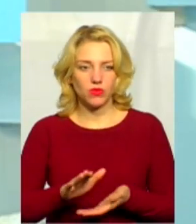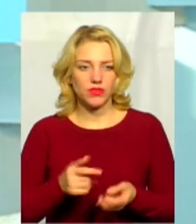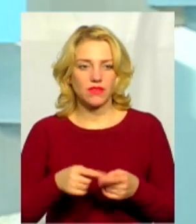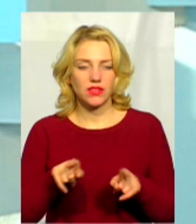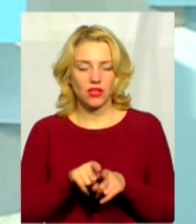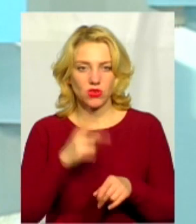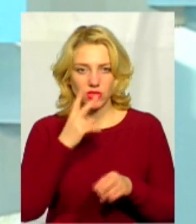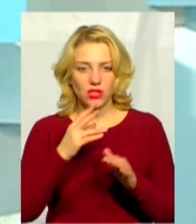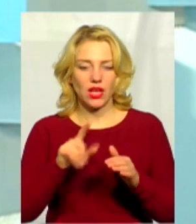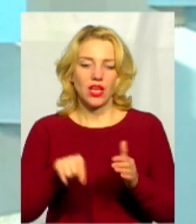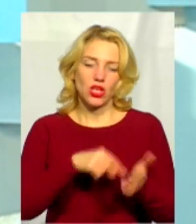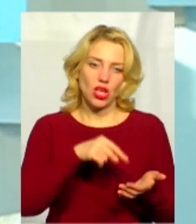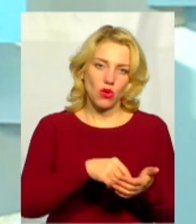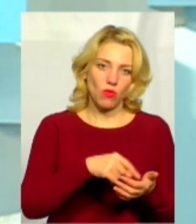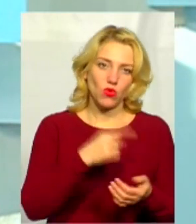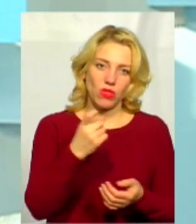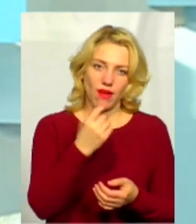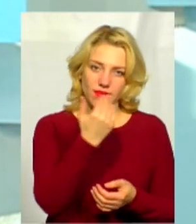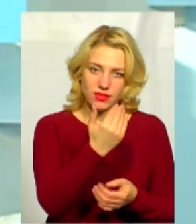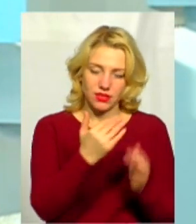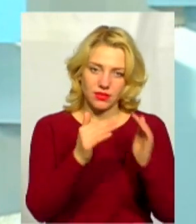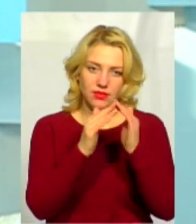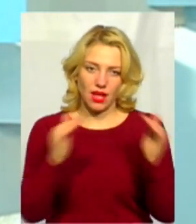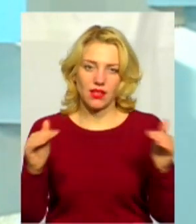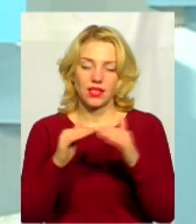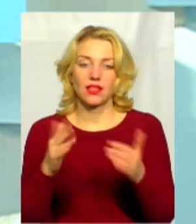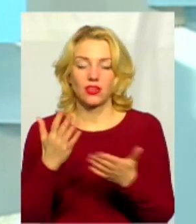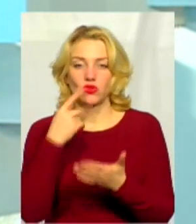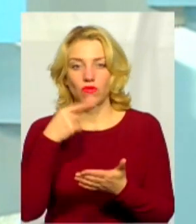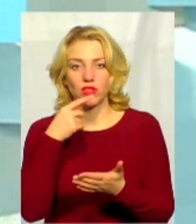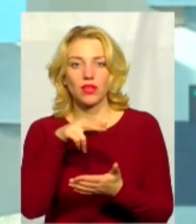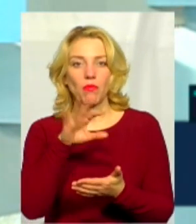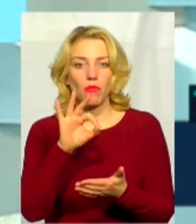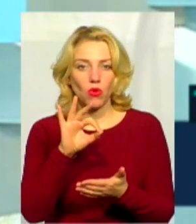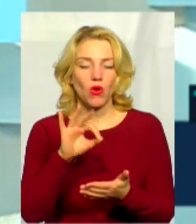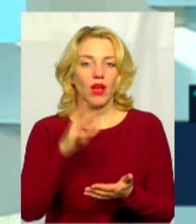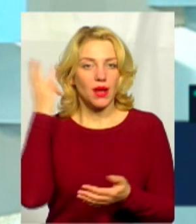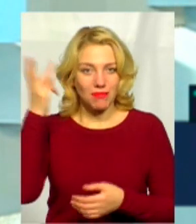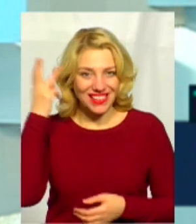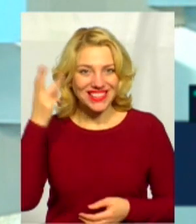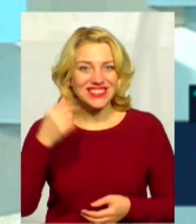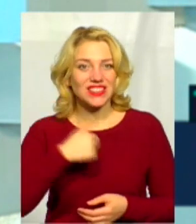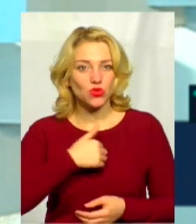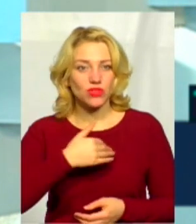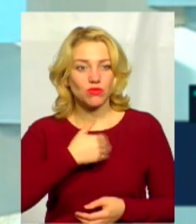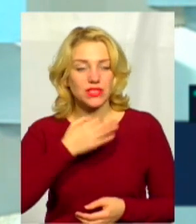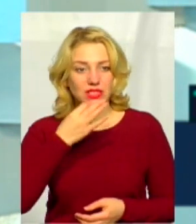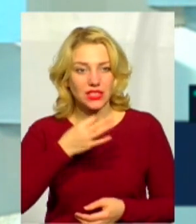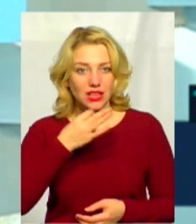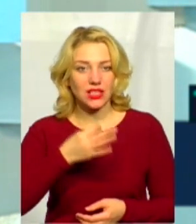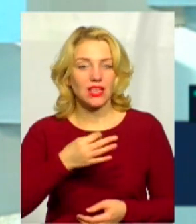комунальні дахи для цих проєктів. Тобто, загалом, з прикладів Хмельницького, якщо продовжуючи приклади, я хотів би, в тому числі,